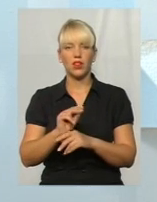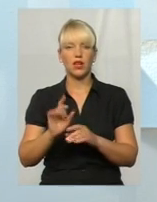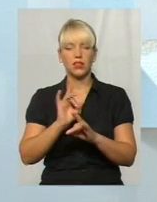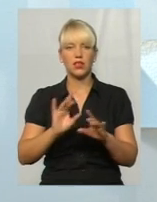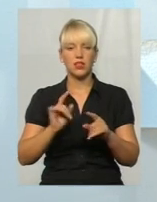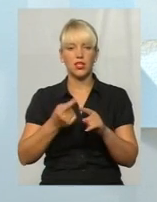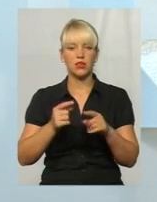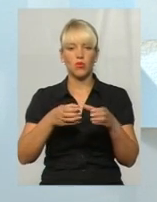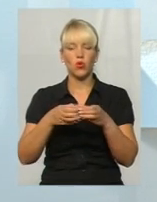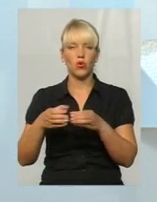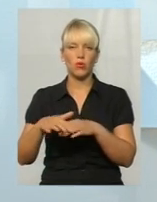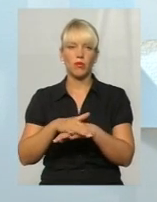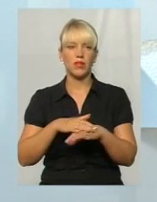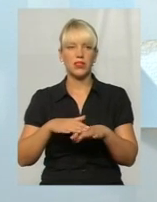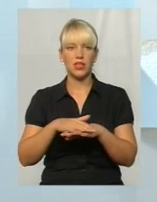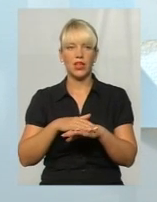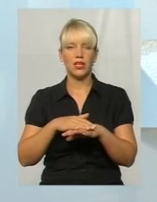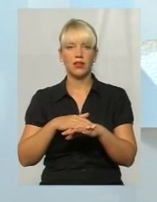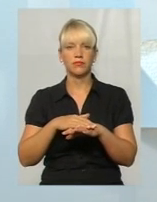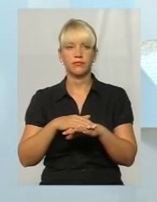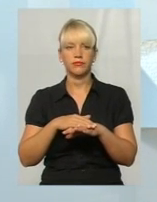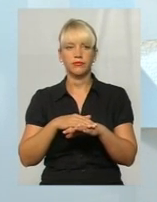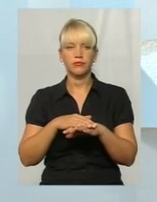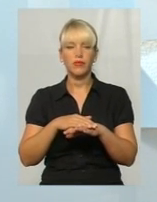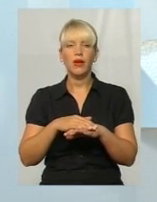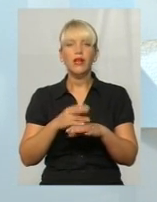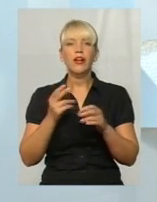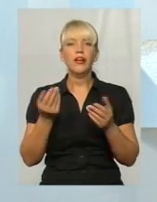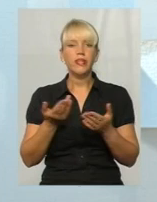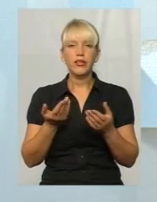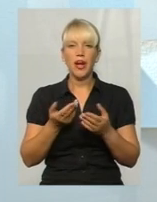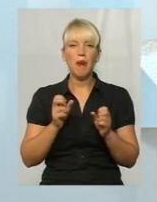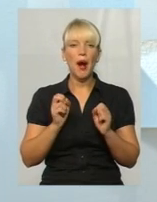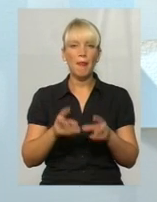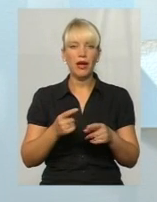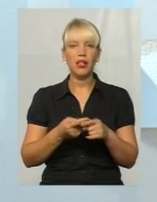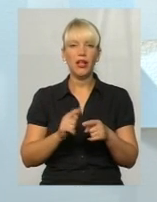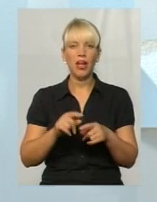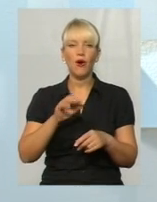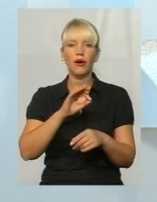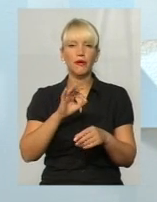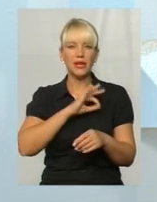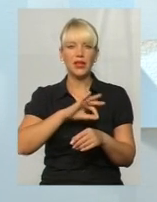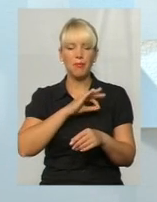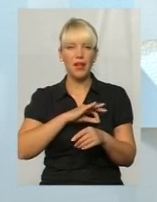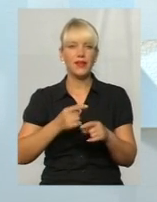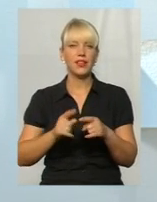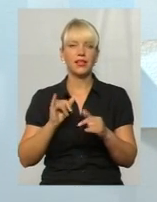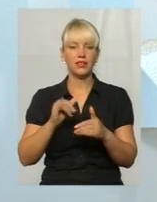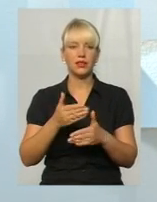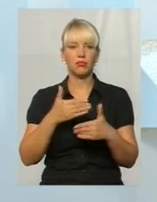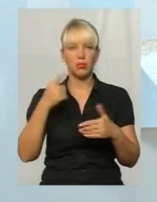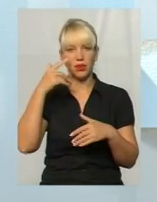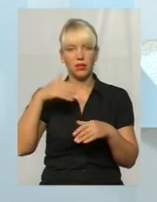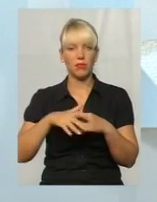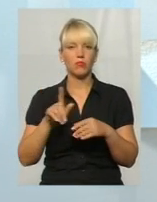групам населення, цим категориям населення, чем опасно це употреблення. Плюс, ми розуміємо, що у нас пірсінги,